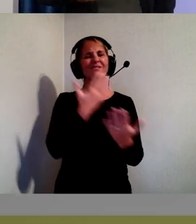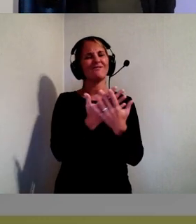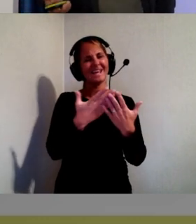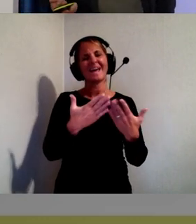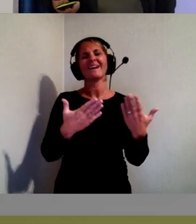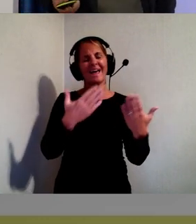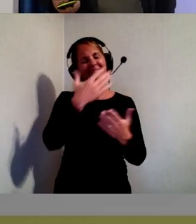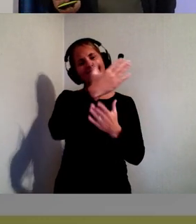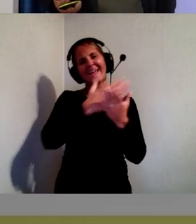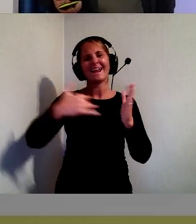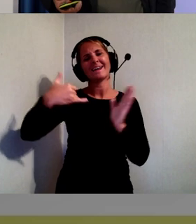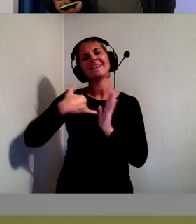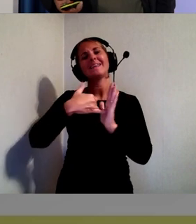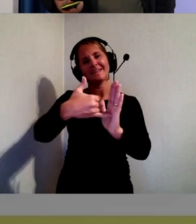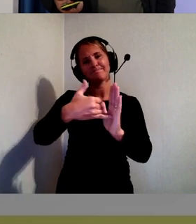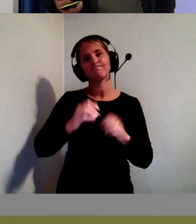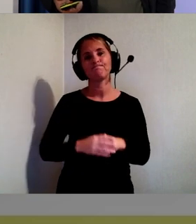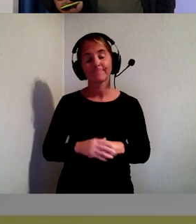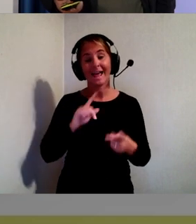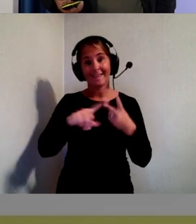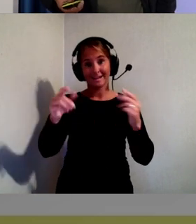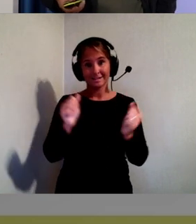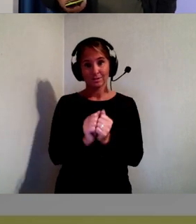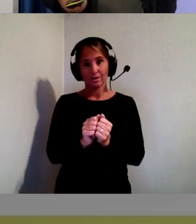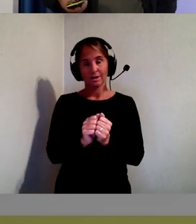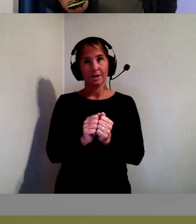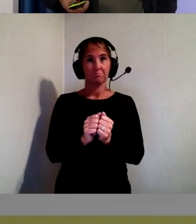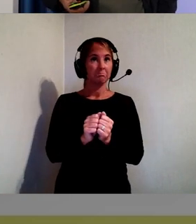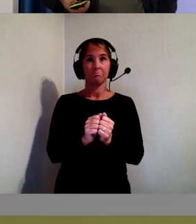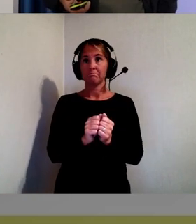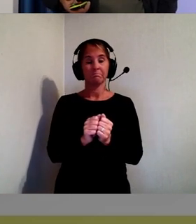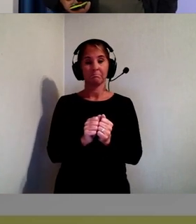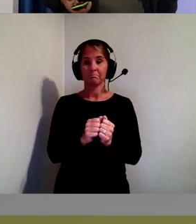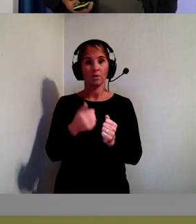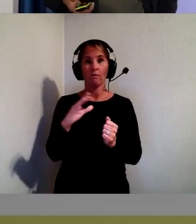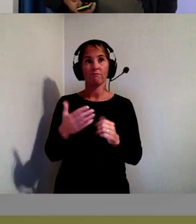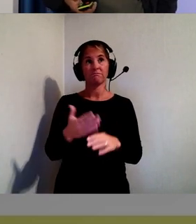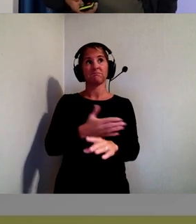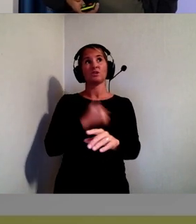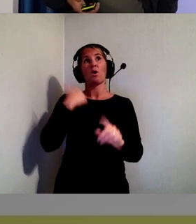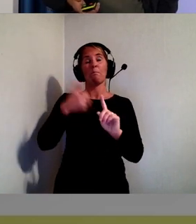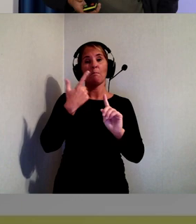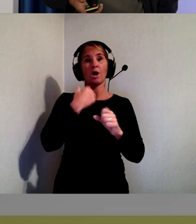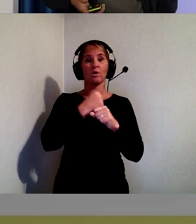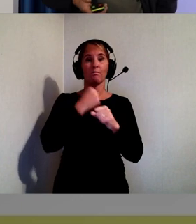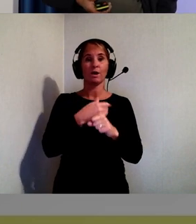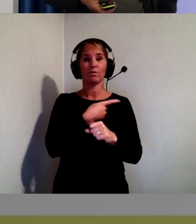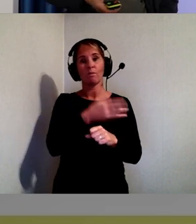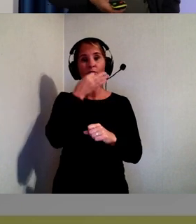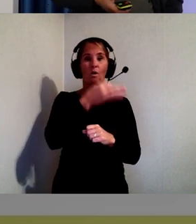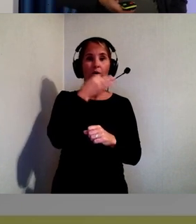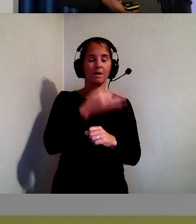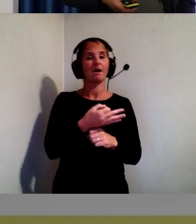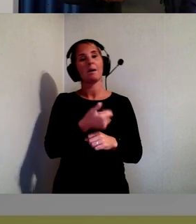En annan sak är att inte sen jag började jobba med de här frågorna. Under Barna i Hedernas